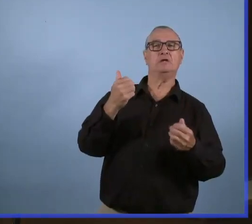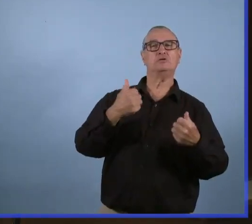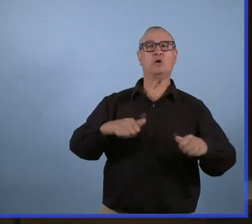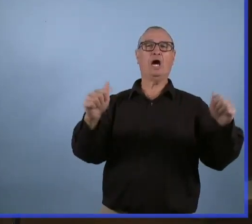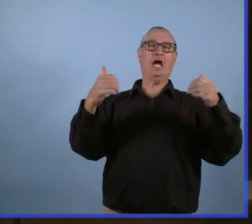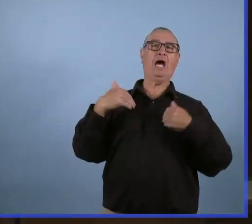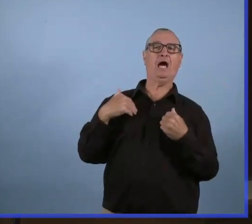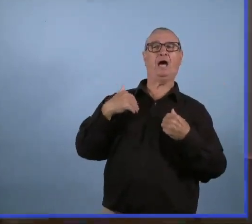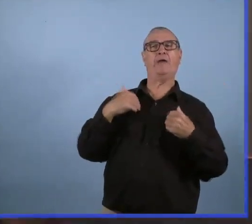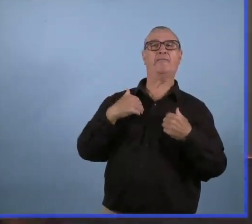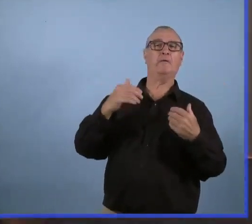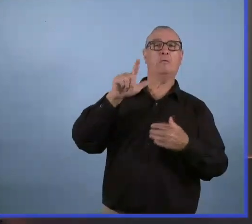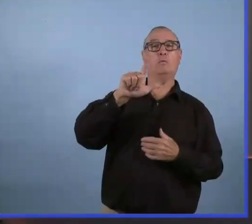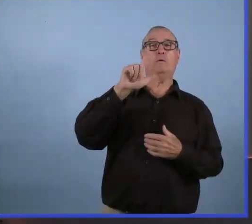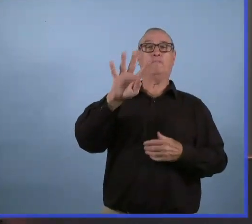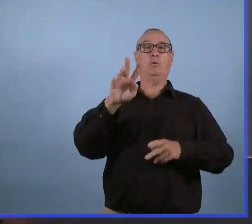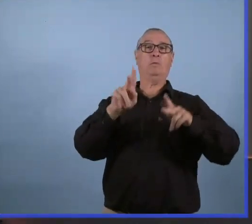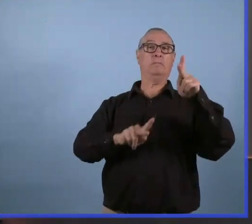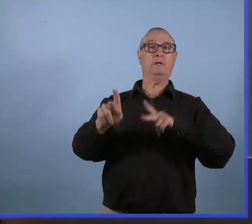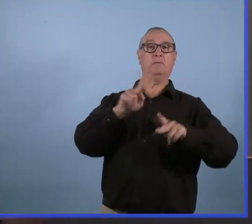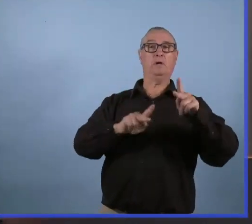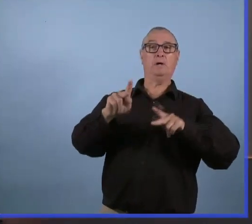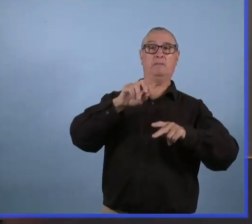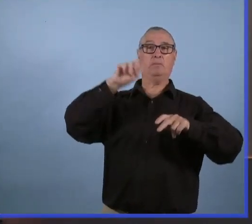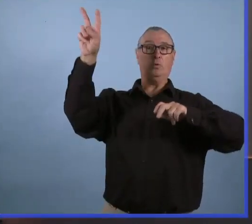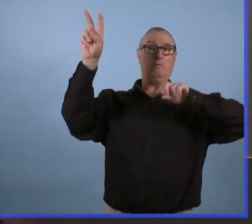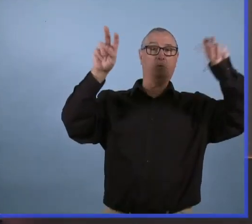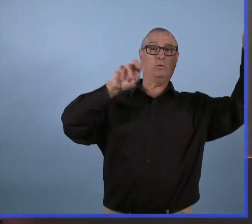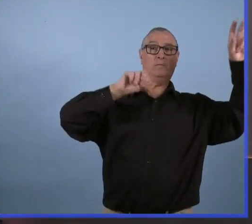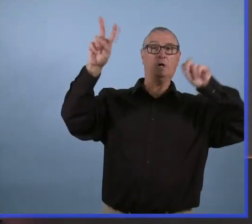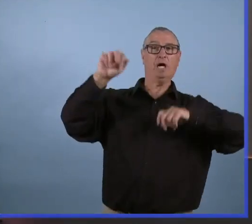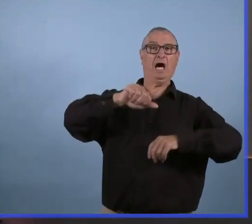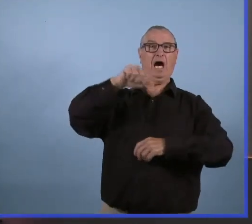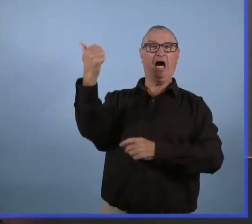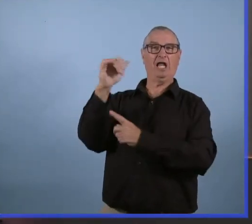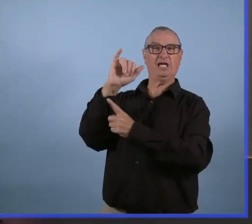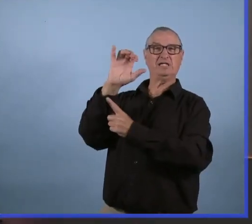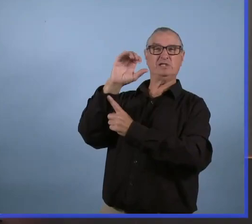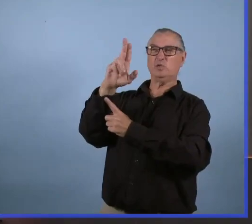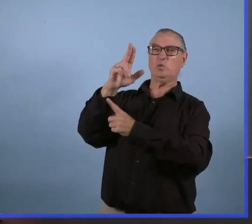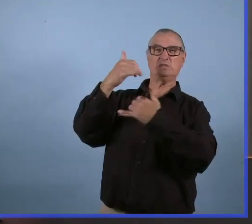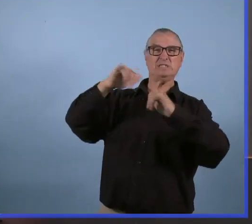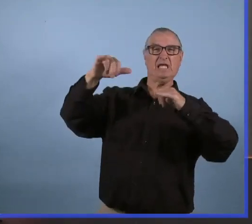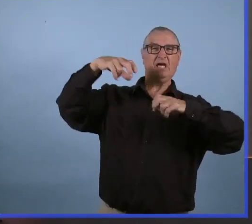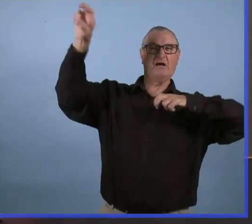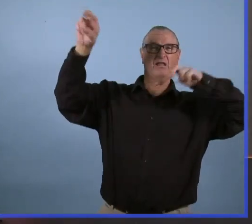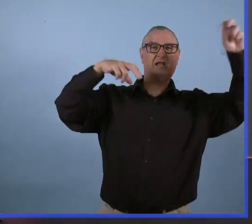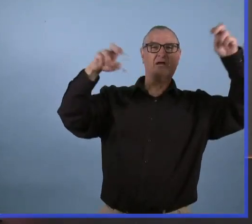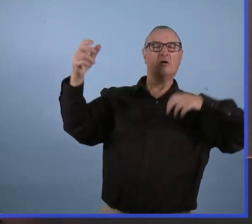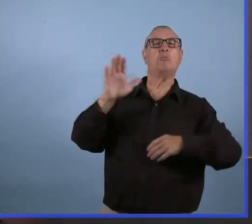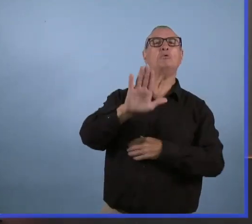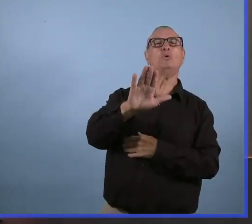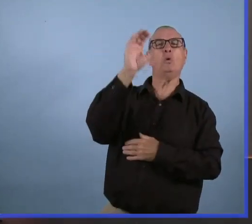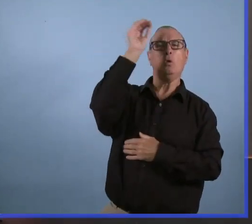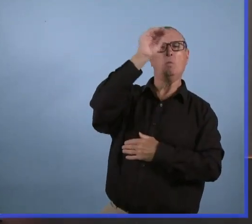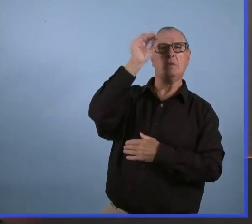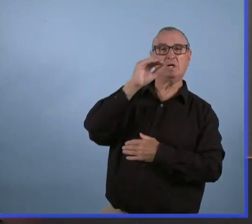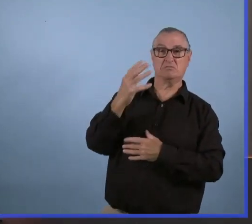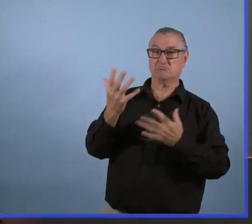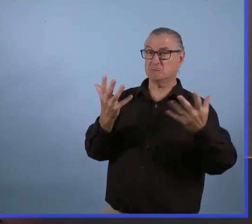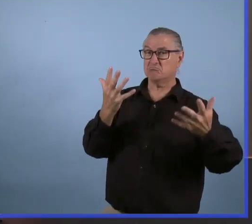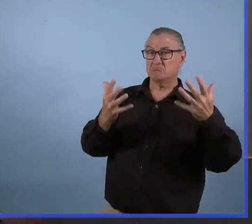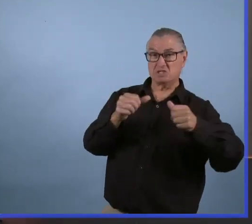Certaines personnes disent que si on rouvre alors qu'il y a encore deux douzaines de personnes hors province en soins